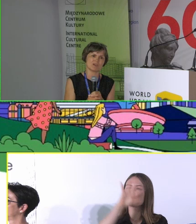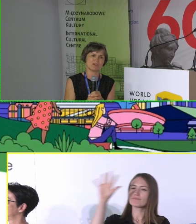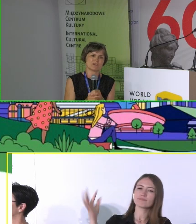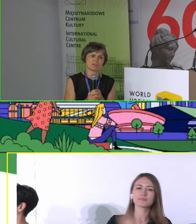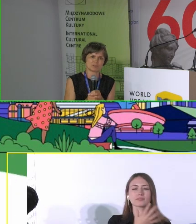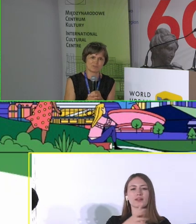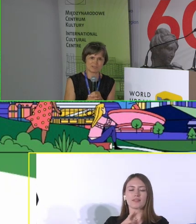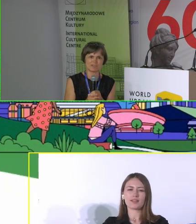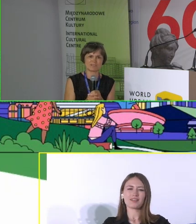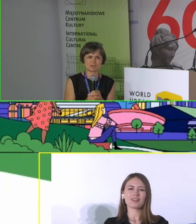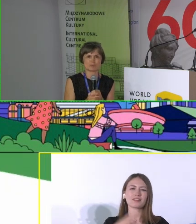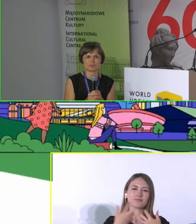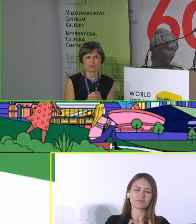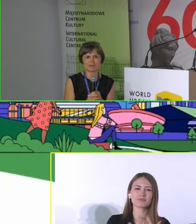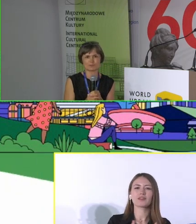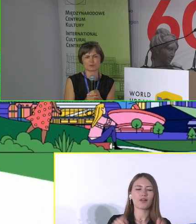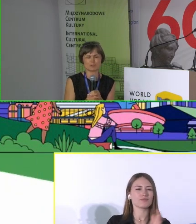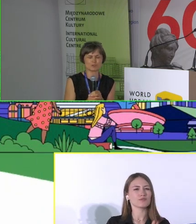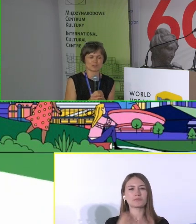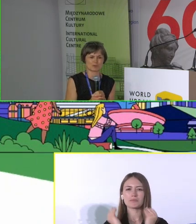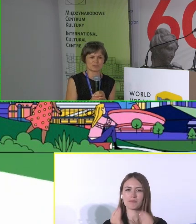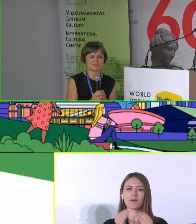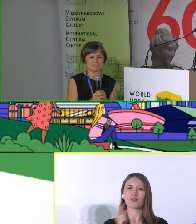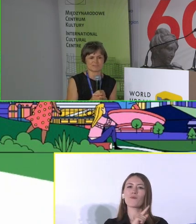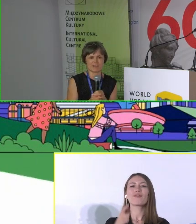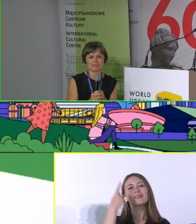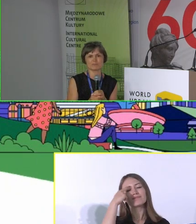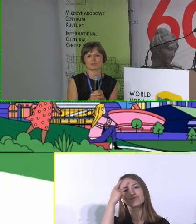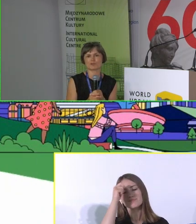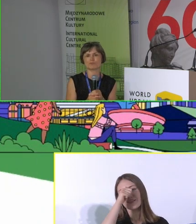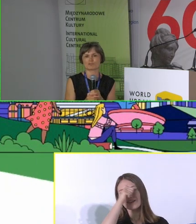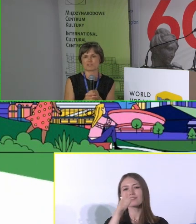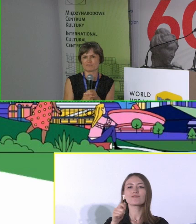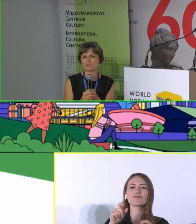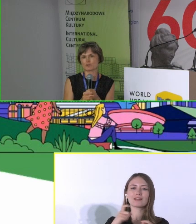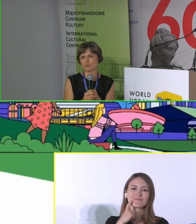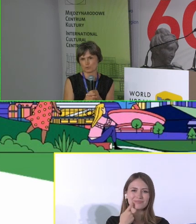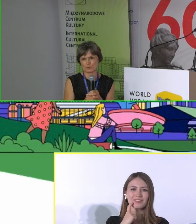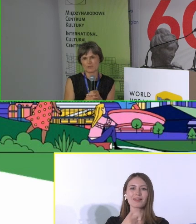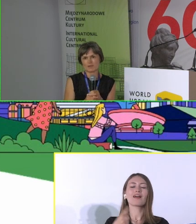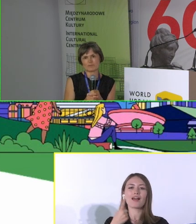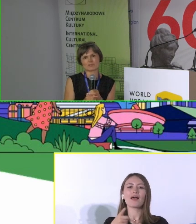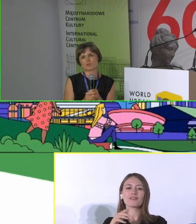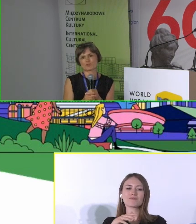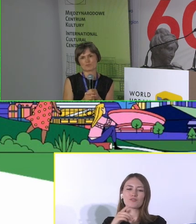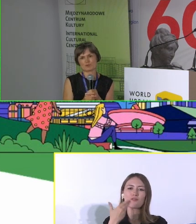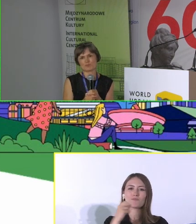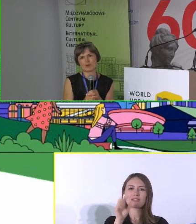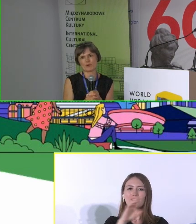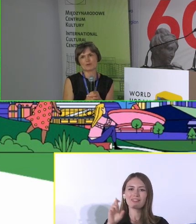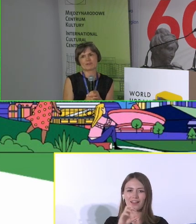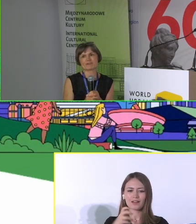Świetna jest to metoda, którą oni żartobliwie nazwali metodą konserwacji kurzu. Bardzo mi się to spodobało